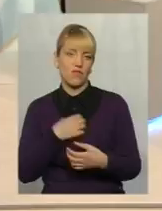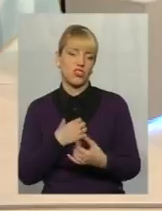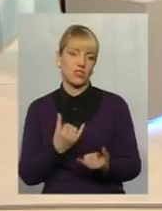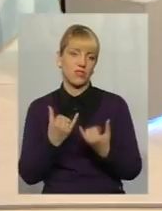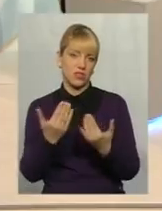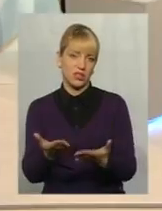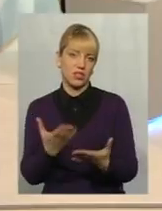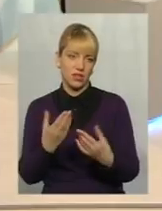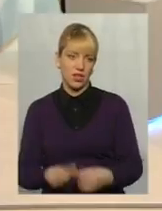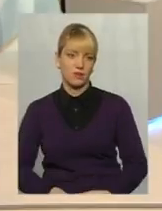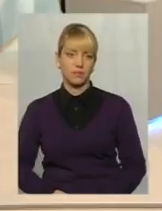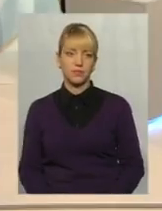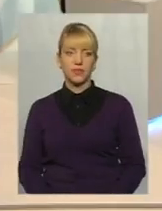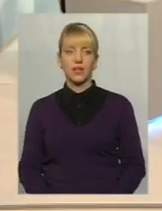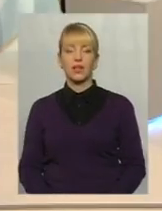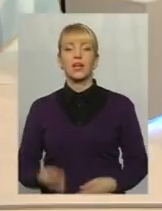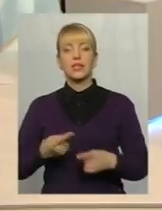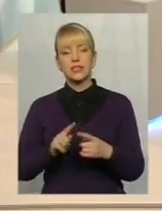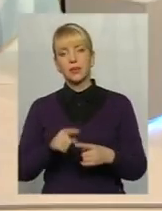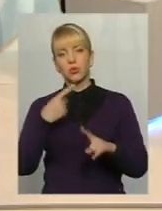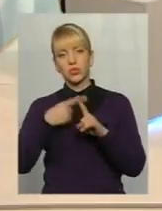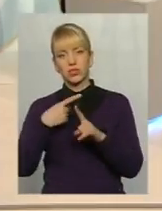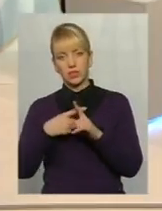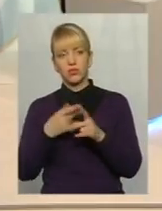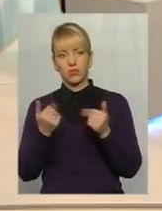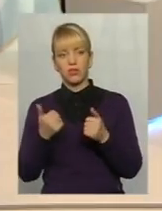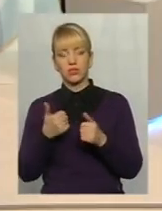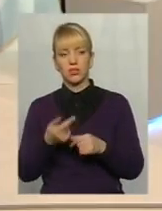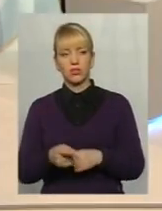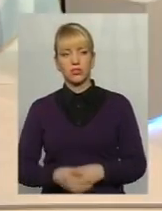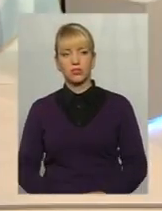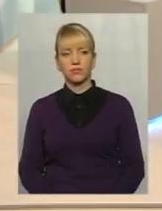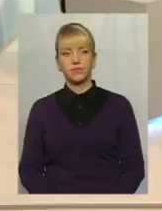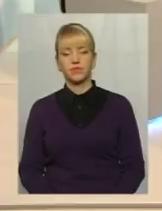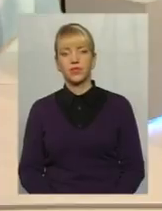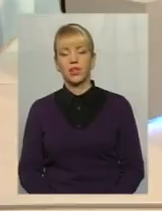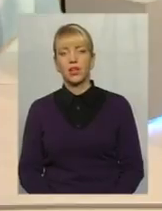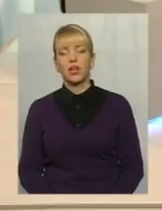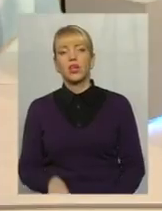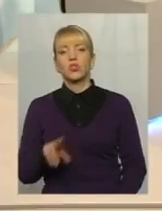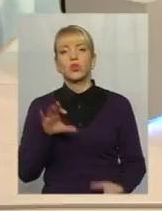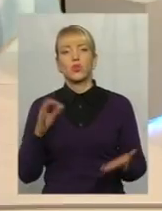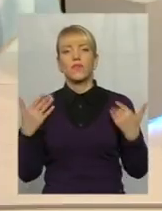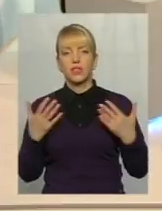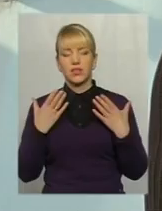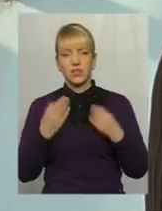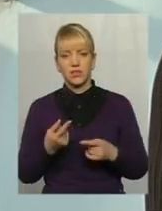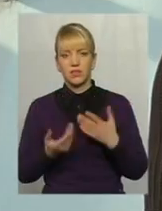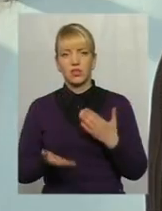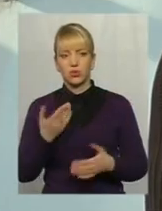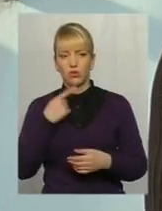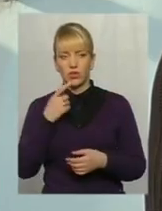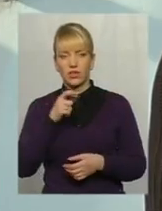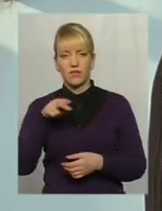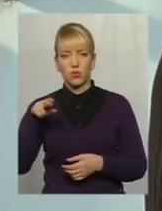день вихідний. Це, до речі, дуже позитивна річ. На рахунок вихідних, якщо, наприклад, брати середньовічну Європу,